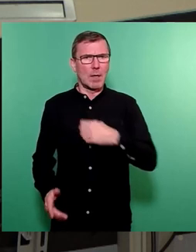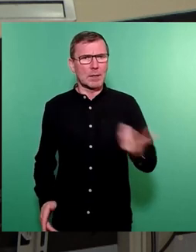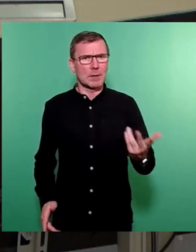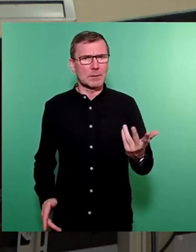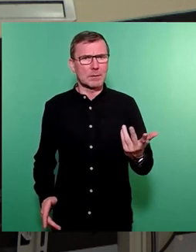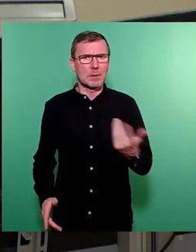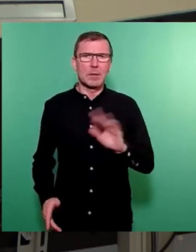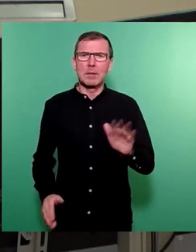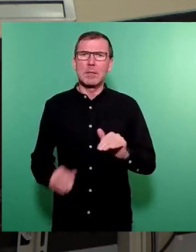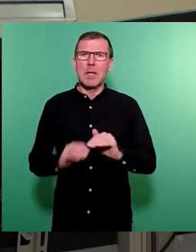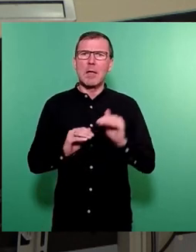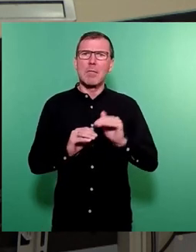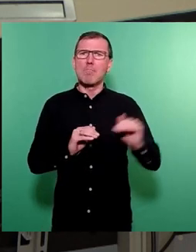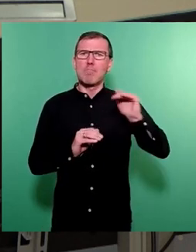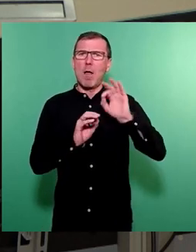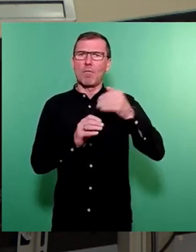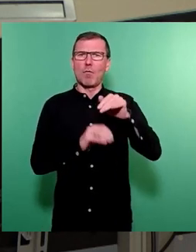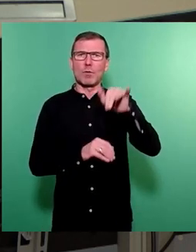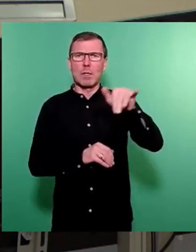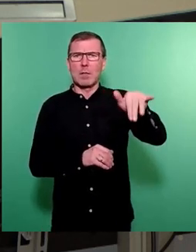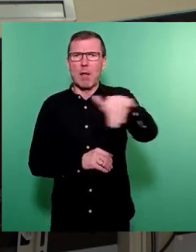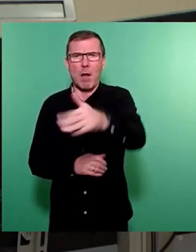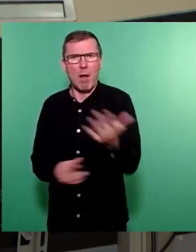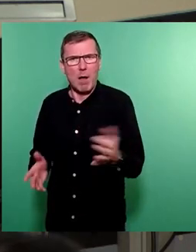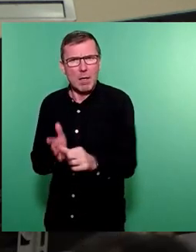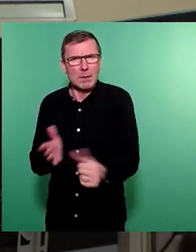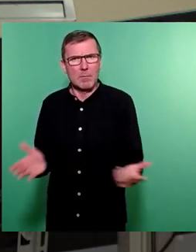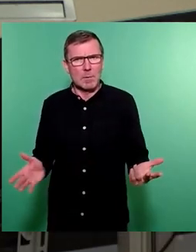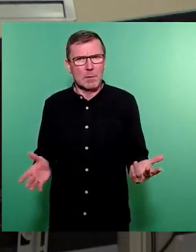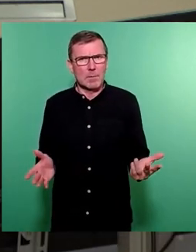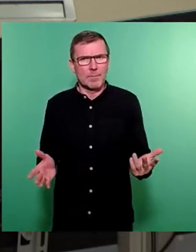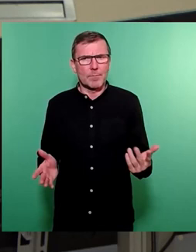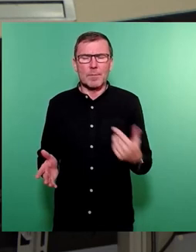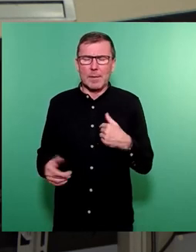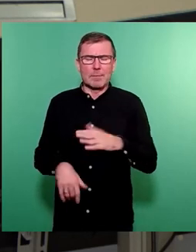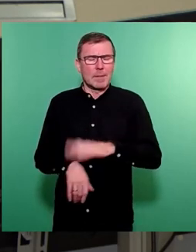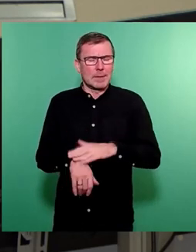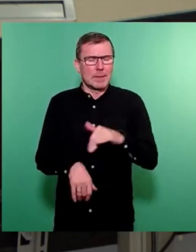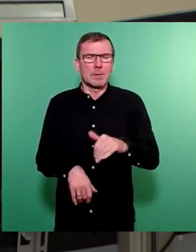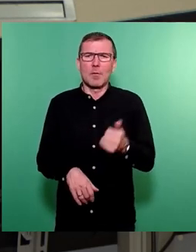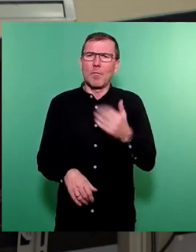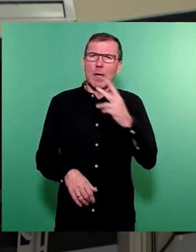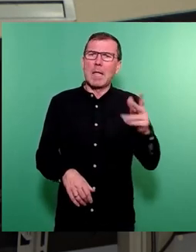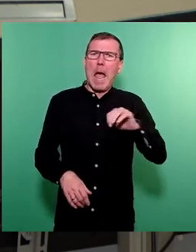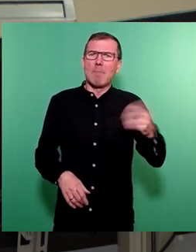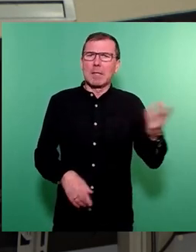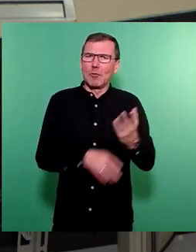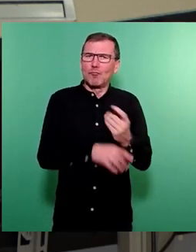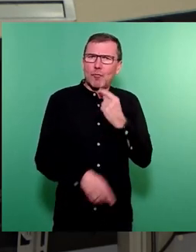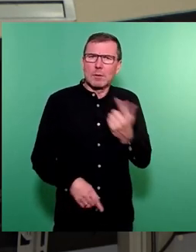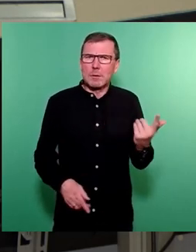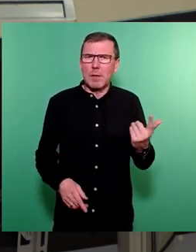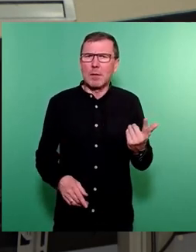mehr für Flüchtlinge haben. Wir leben derzeit, mein Vorredner von der Fraktion Matthias hat es schon gesagt, einen